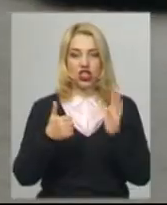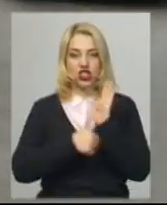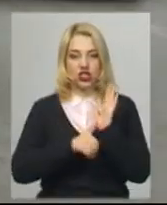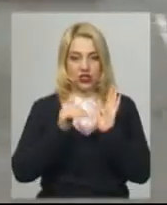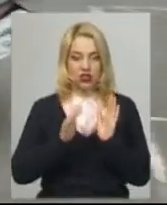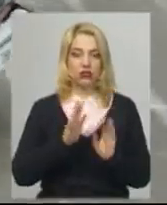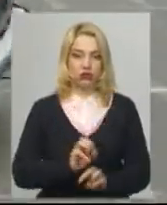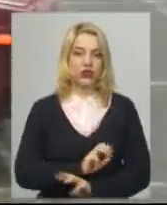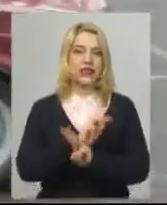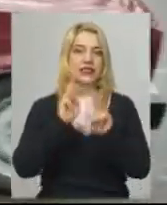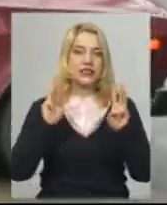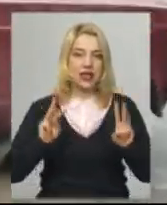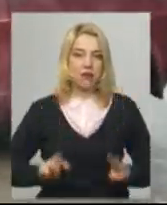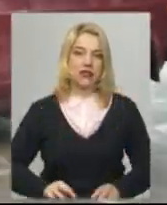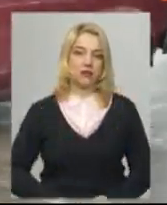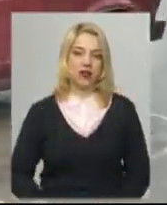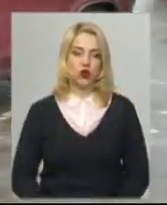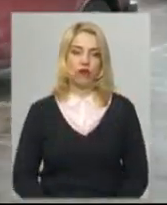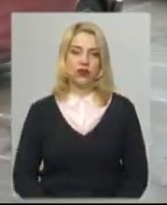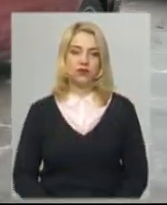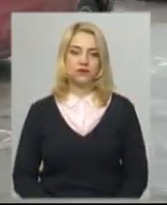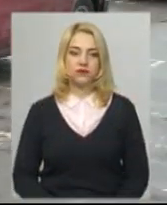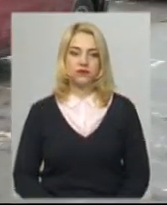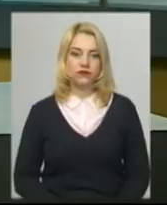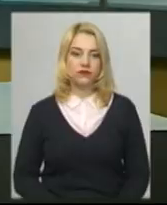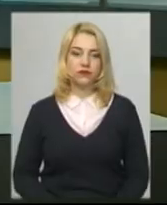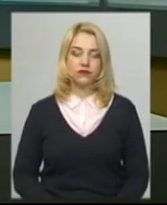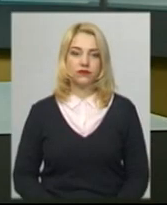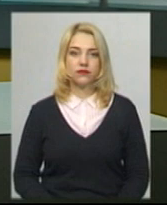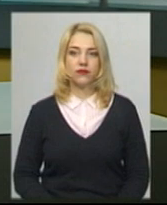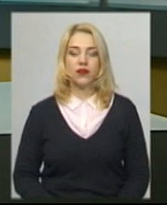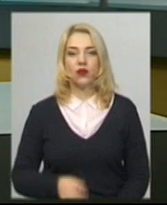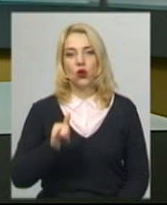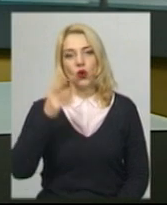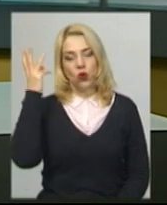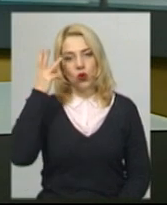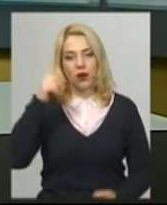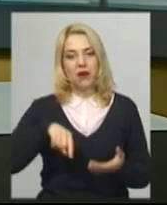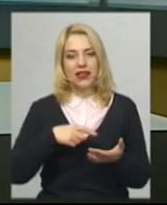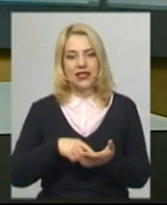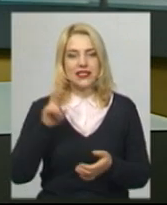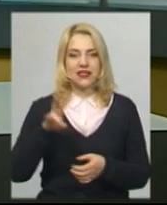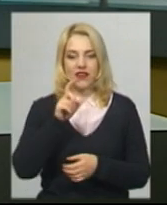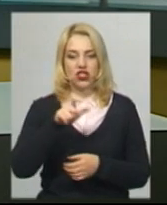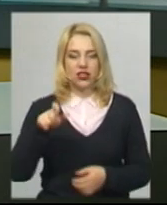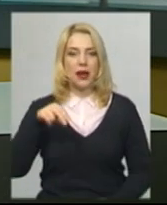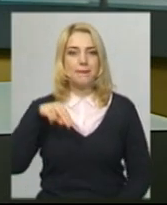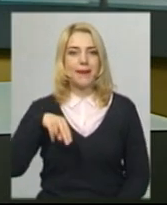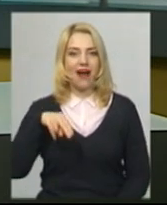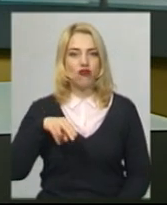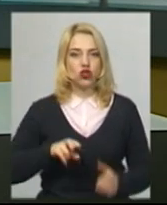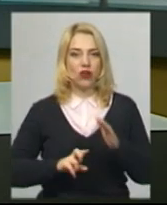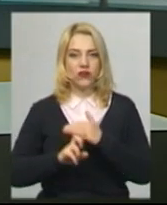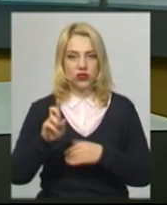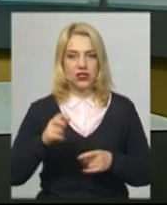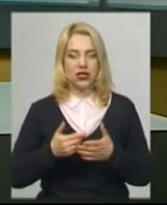забезпечити. Світлана Поробок, Юрій Чорний. Новини на Суспільному. Хмельницький. У Хмельницькому священики Православної церкви України